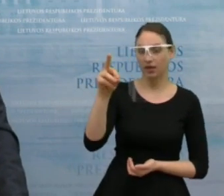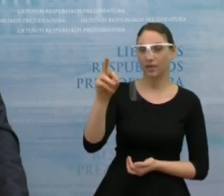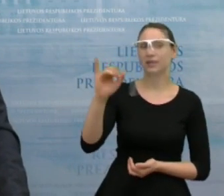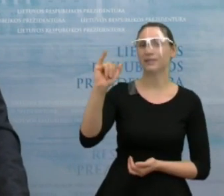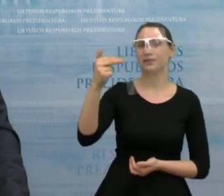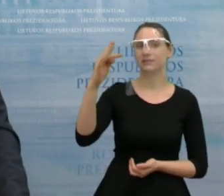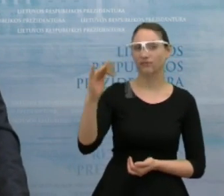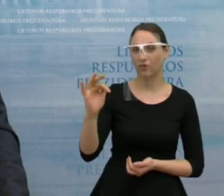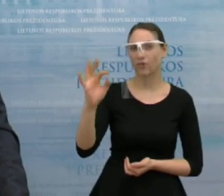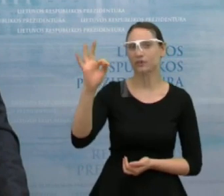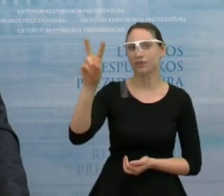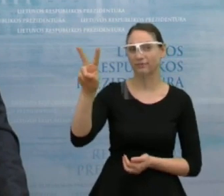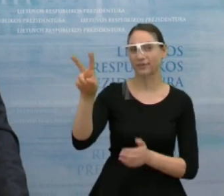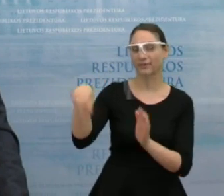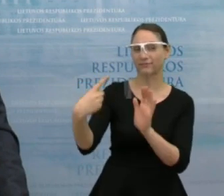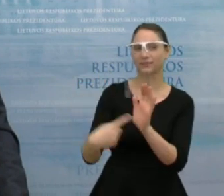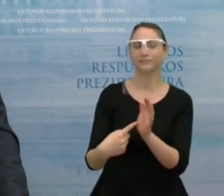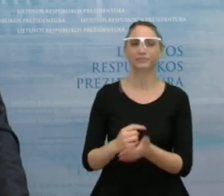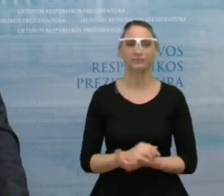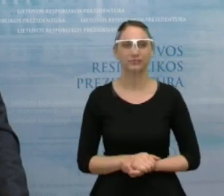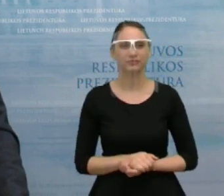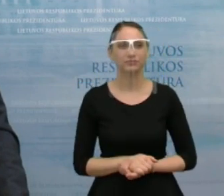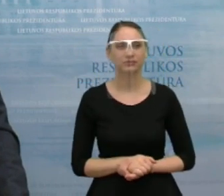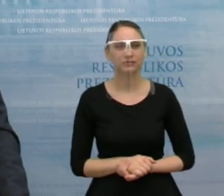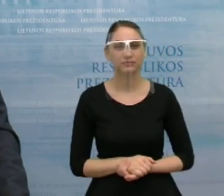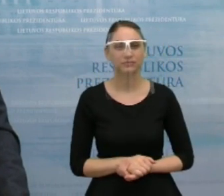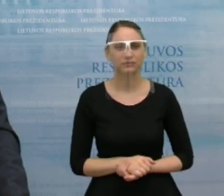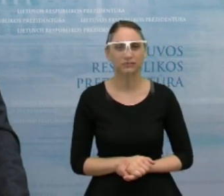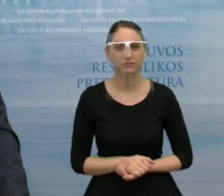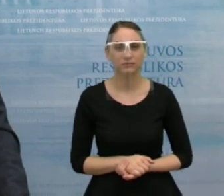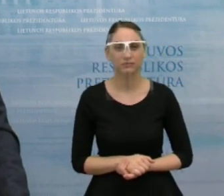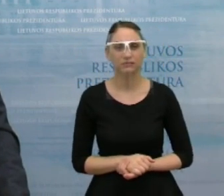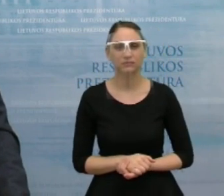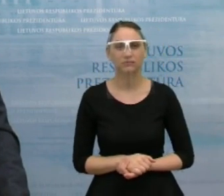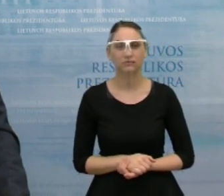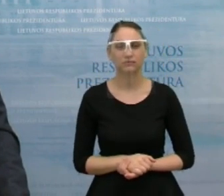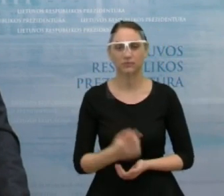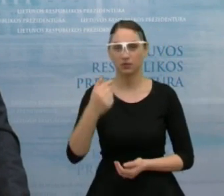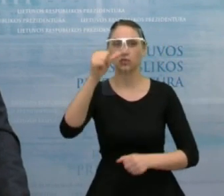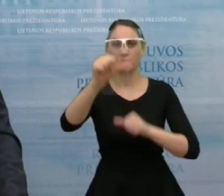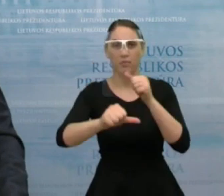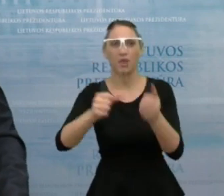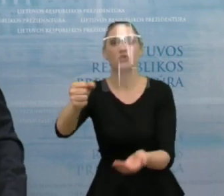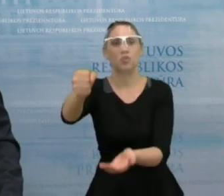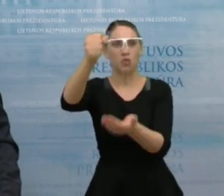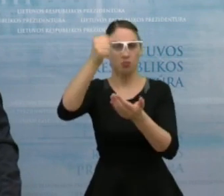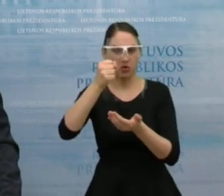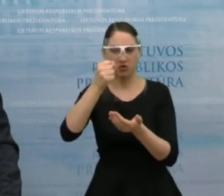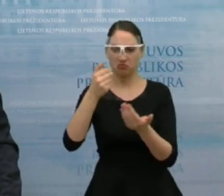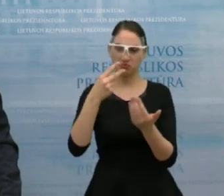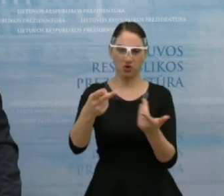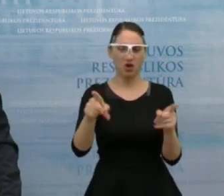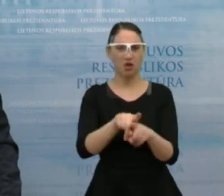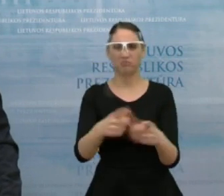Prašau, Gabrielė. Aš dar norėčiau sugrįžti prie biudžeto. Ar Jums netrodo, kad kitų mėgų biudžete krizė nesispindi? Tai yra